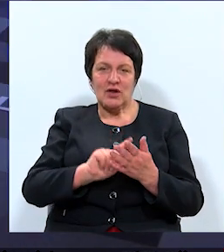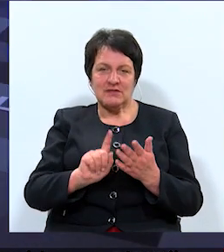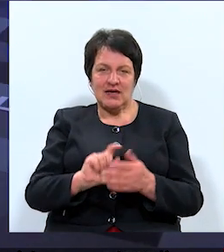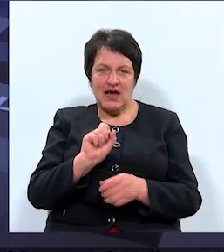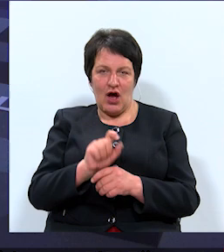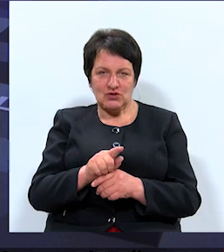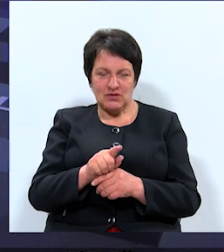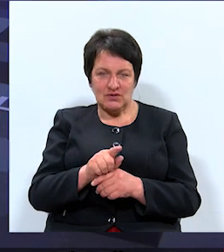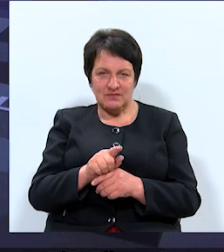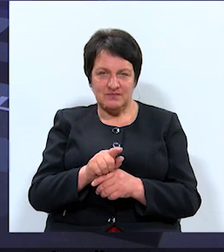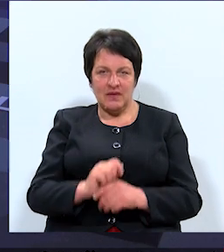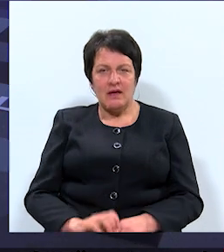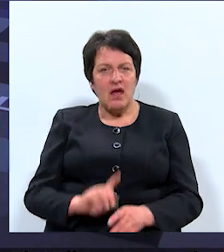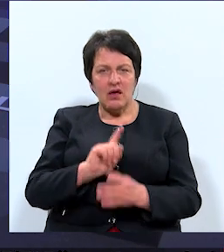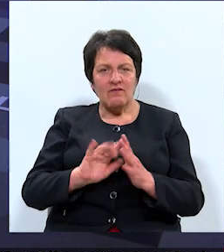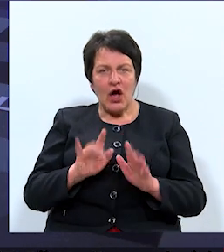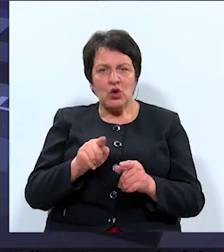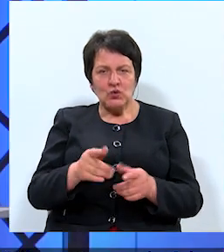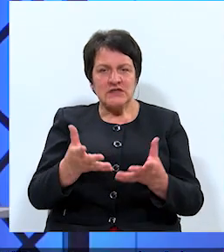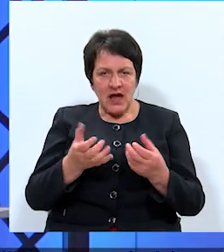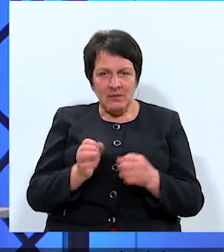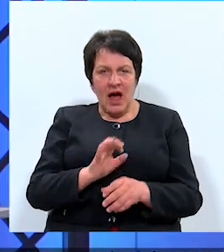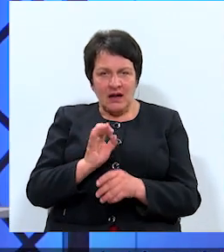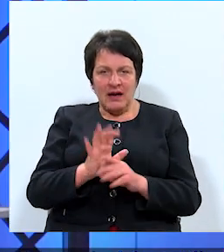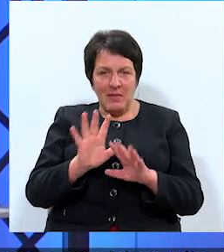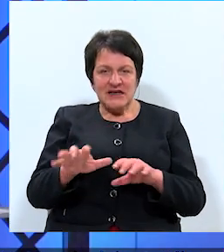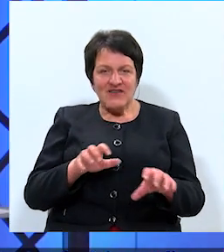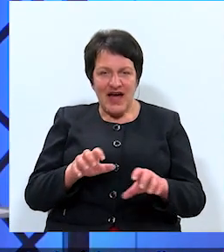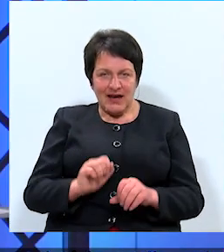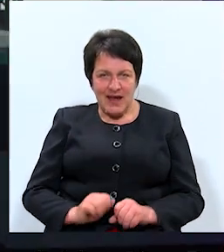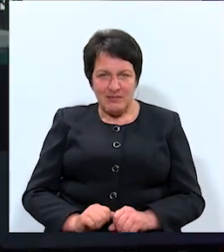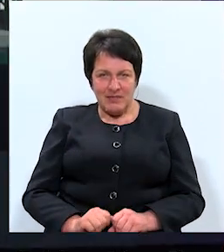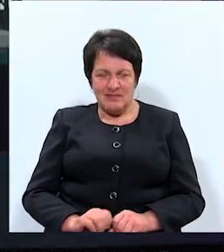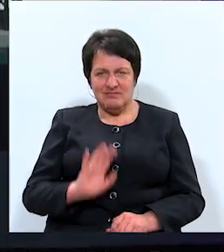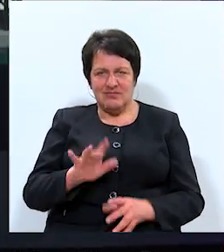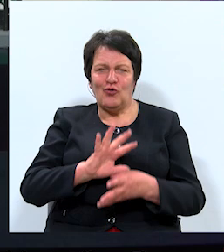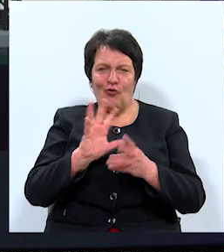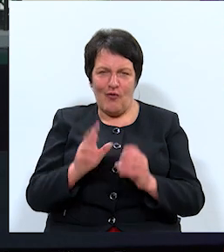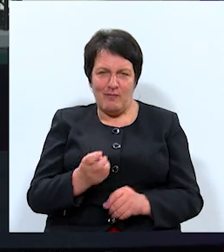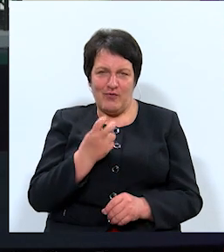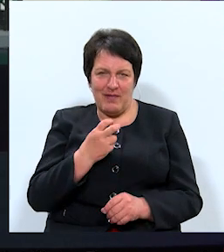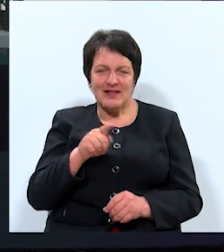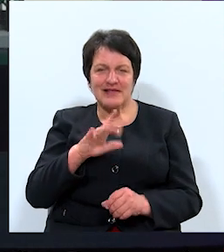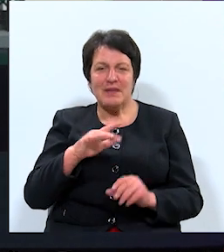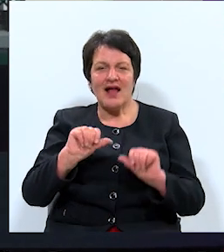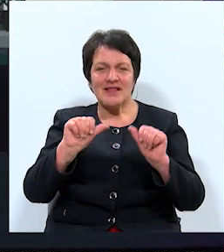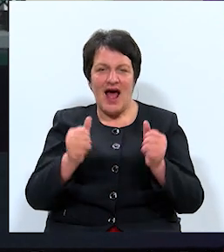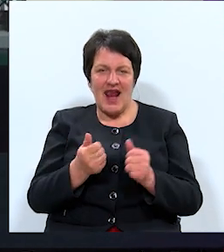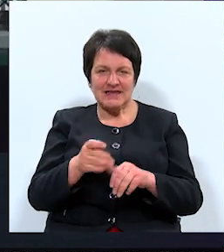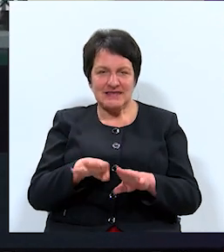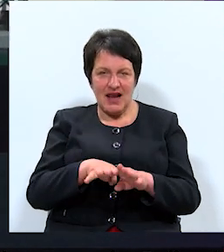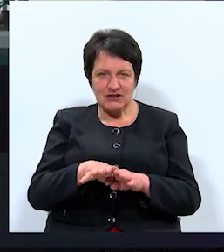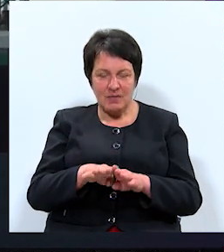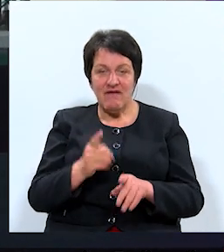Jūs saņemot atbildi par zvēriņiem? Nē, kopumā tas bija tēlainas salīdzinājums,